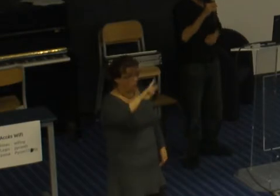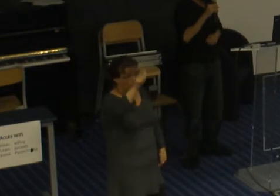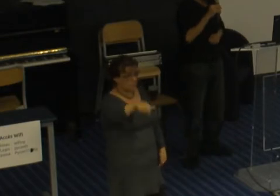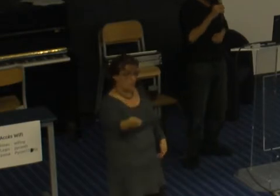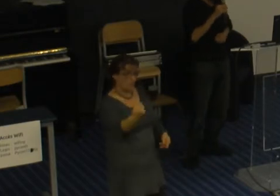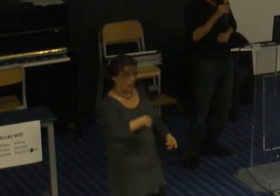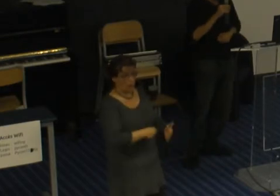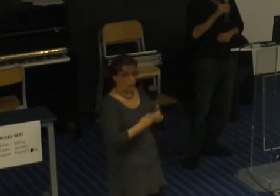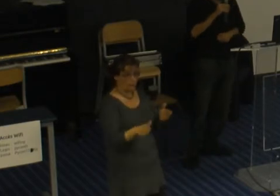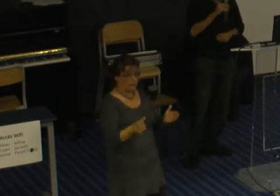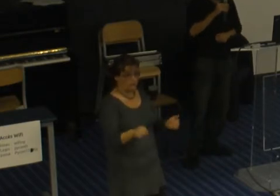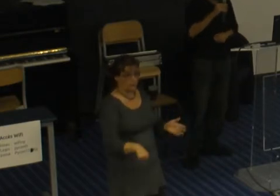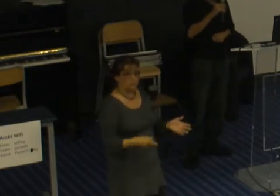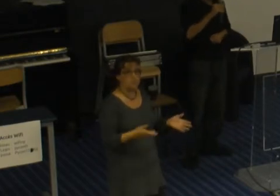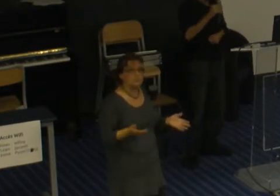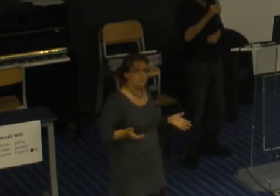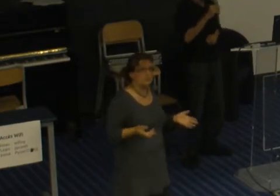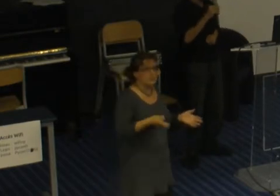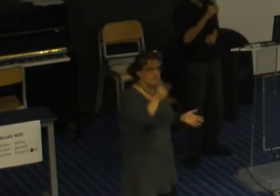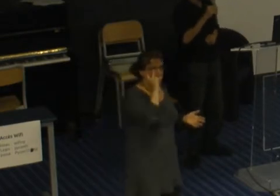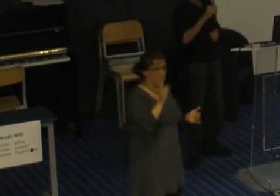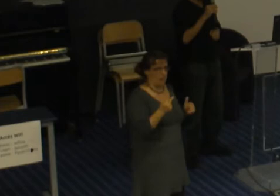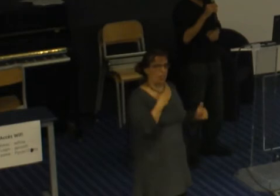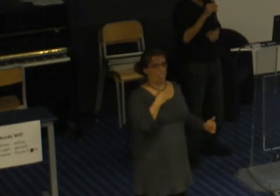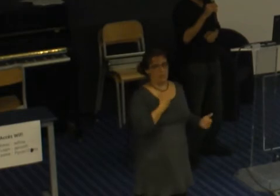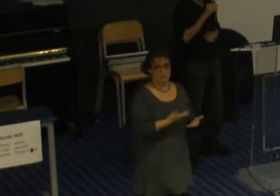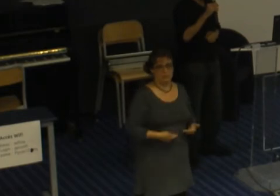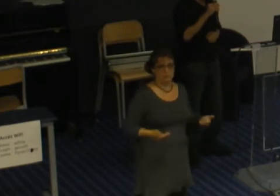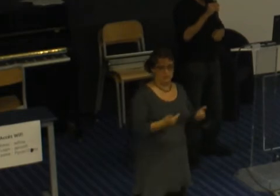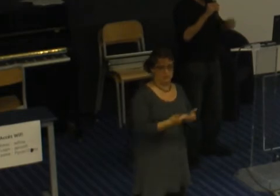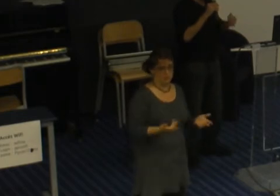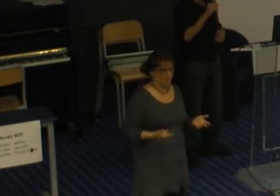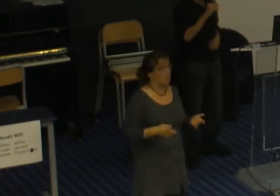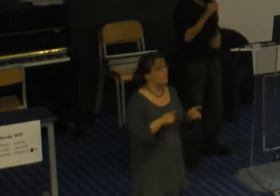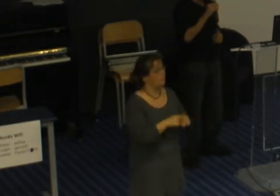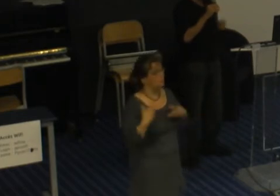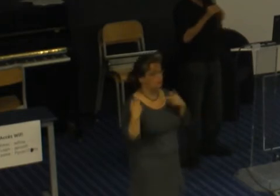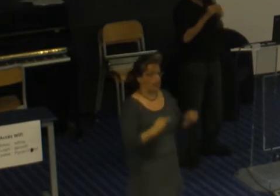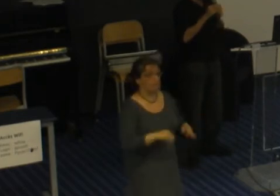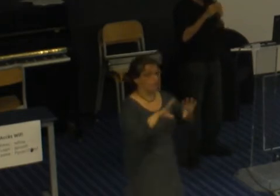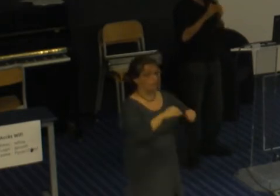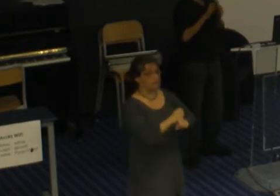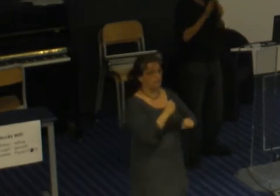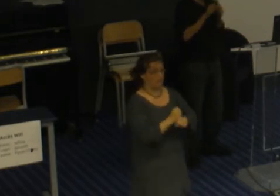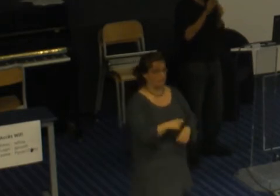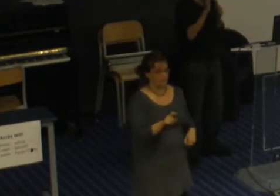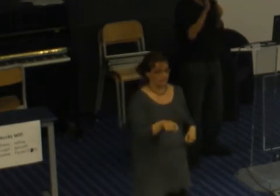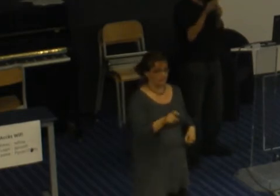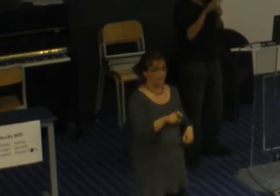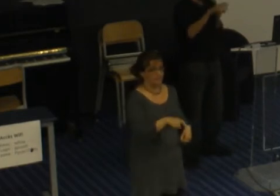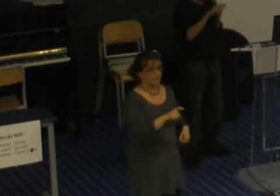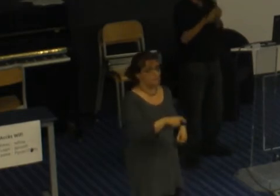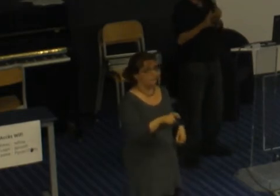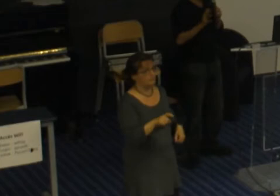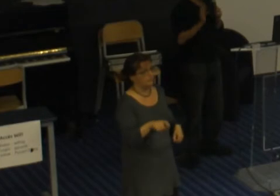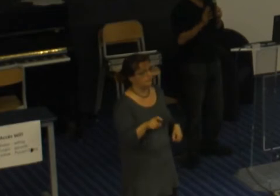bon c'est bête mais il y a ça puis le poste de travail ben oui développer à une main